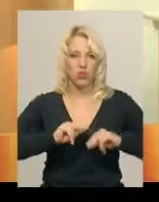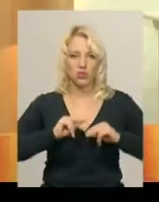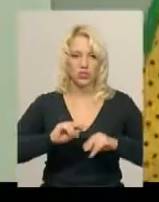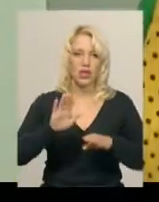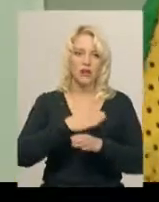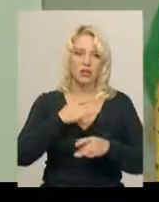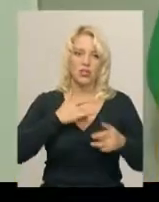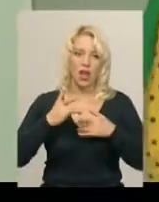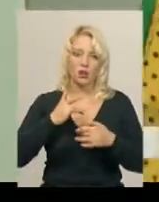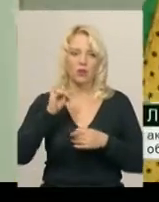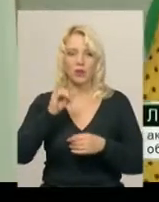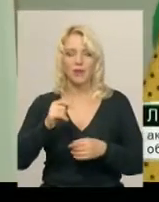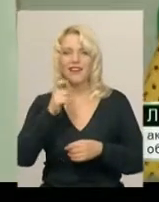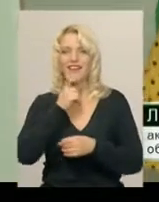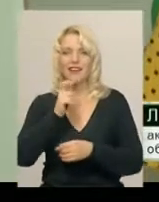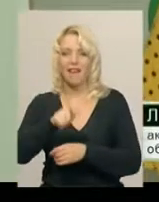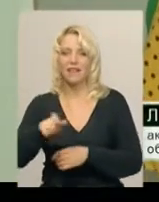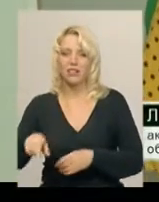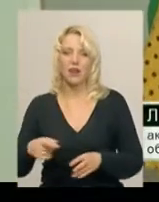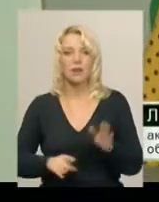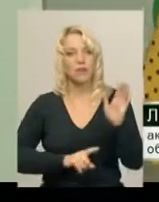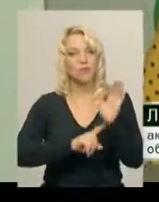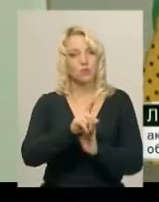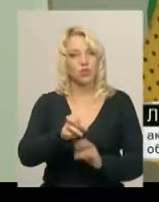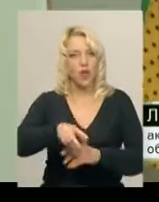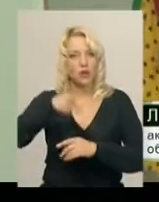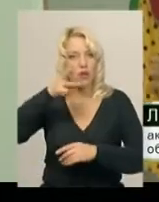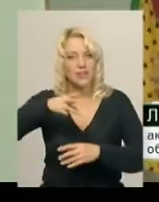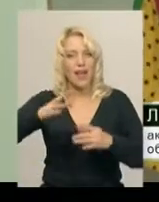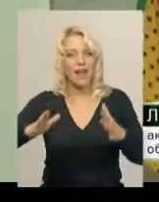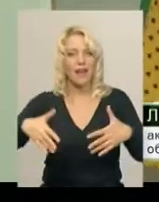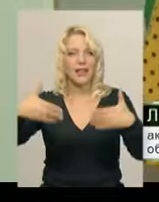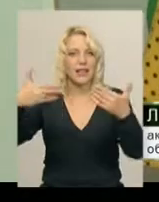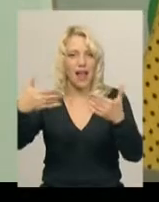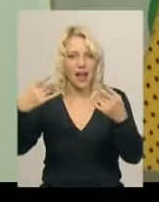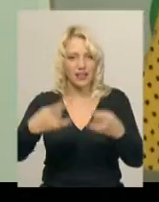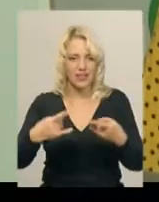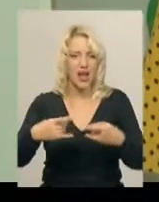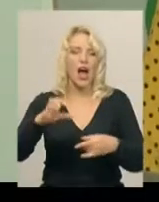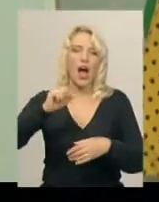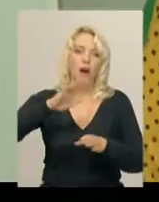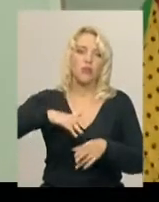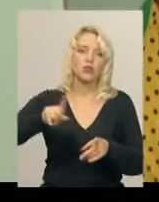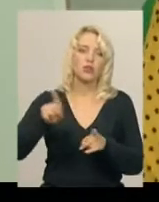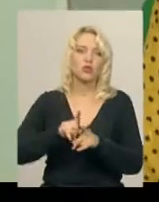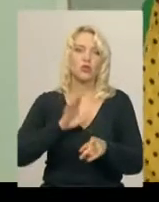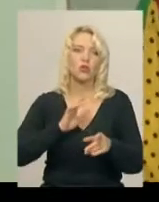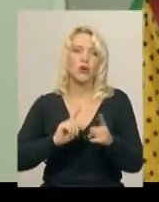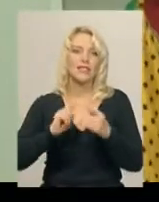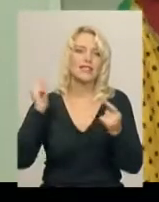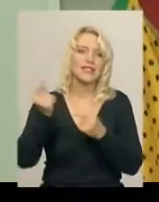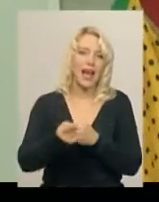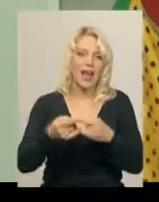глядачами. Дія спочатку відбувається на екрані, а потім все те, що було за екраном, воно оживає